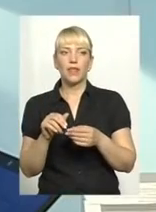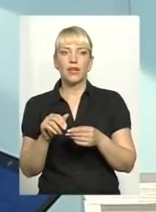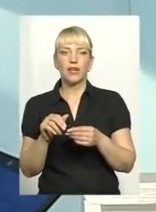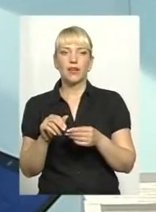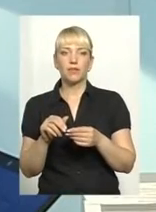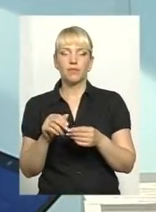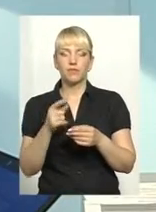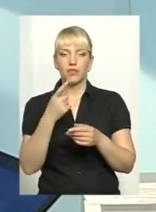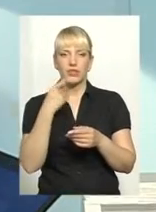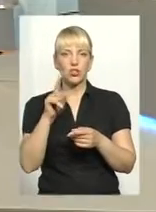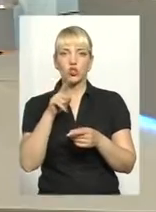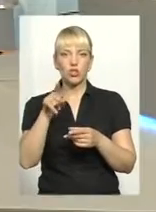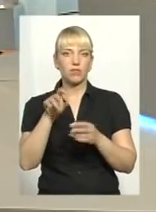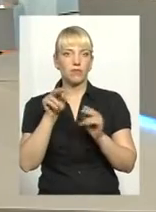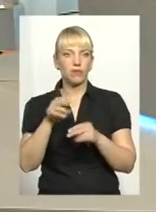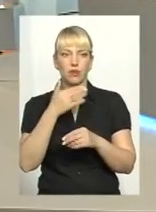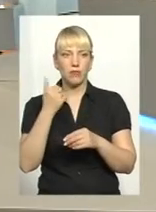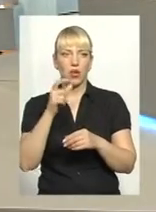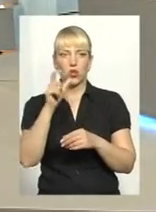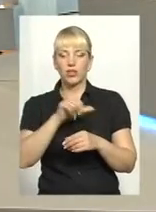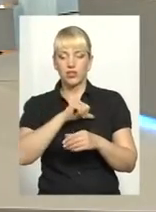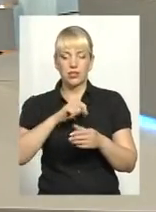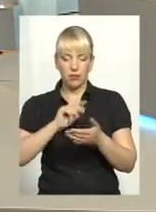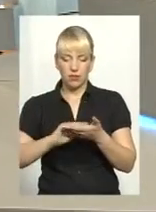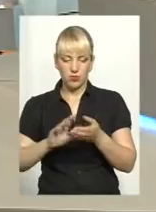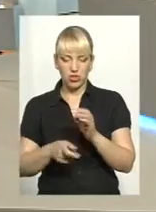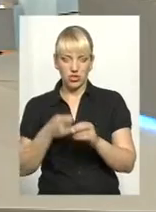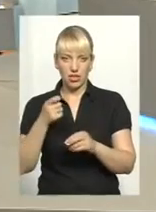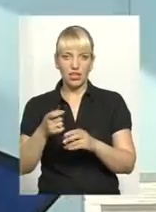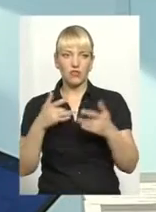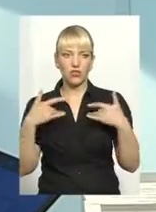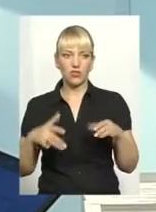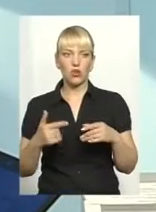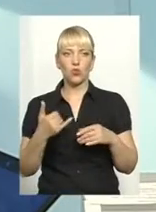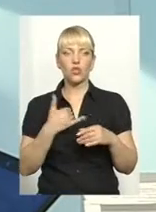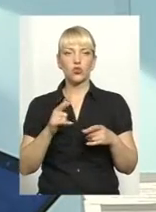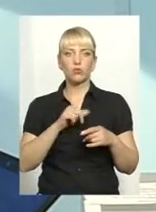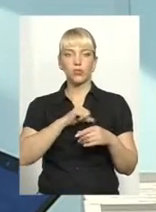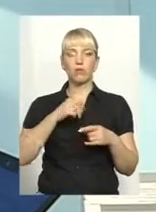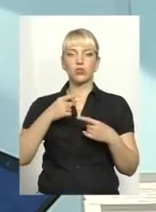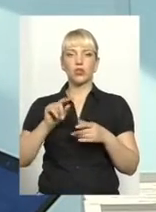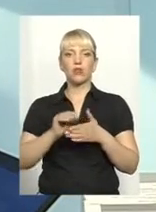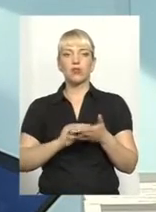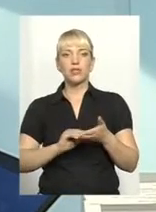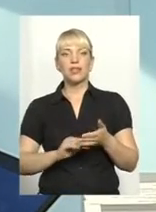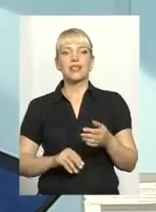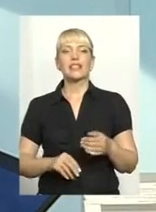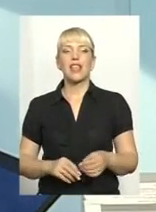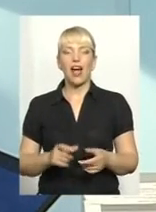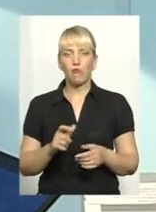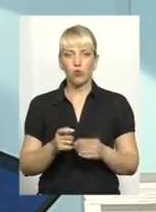людина сама пише заяву і звільняється. В нас для того, щоб самостійно написати заяву, ну,